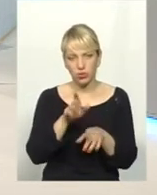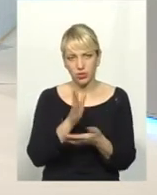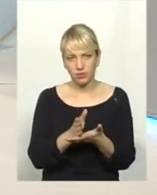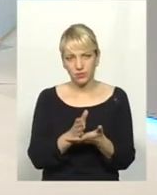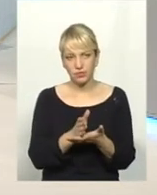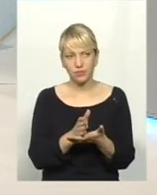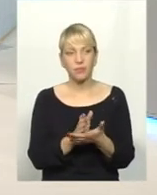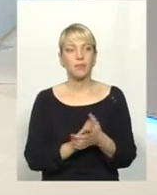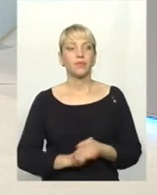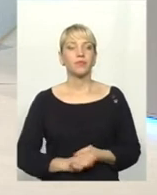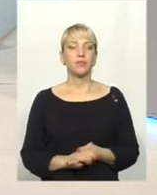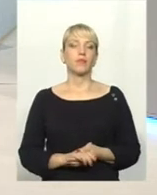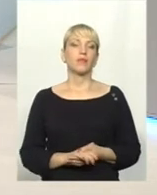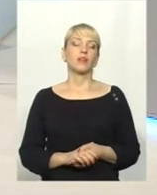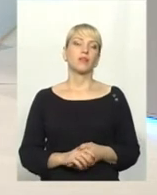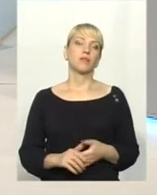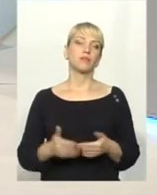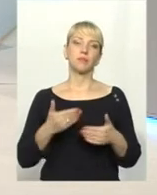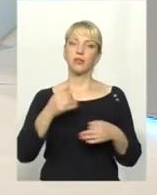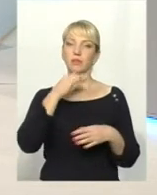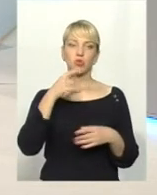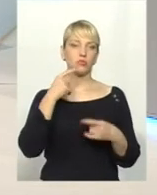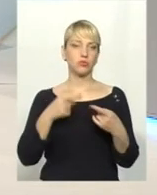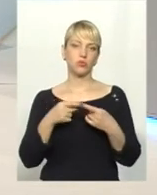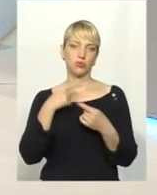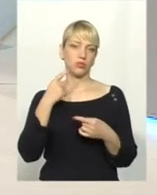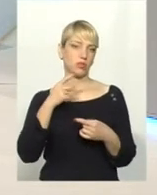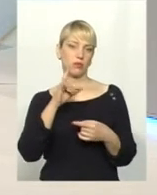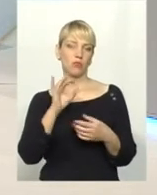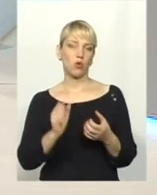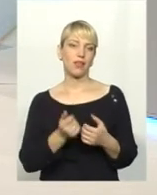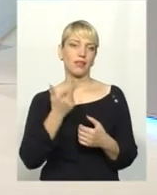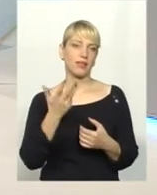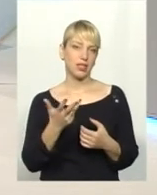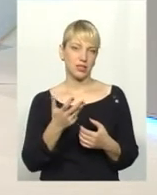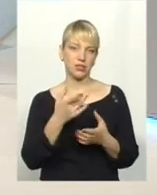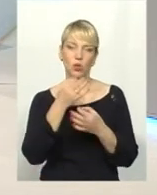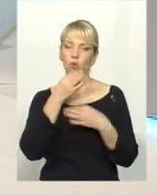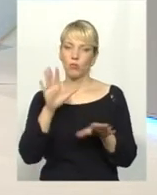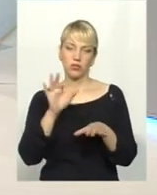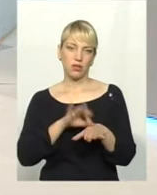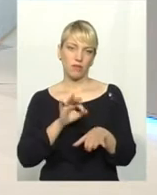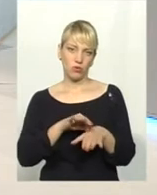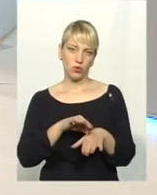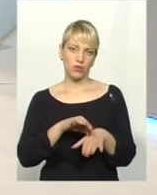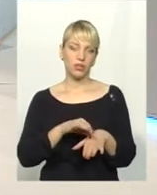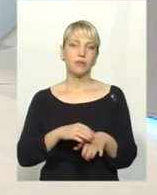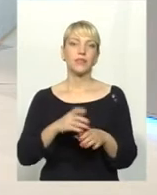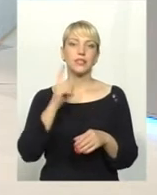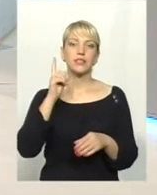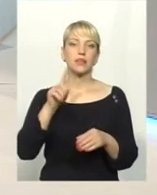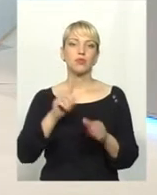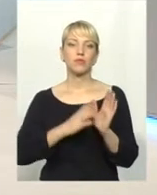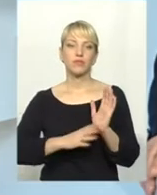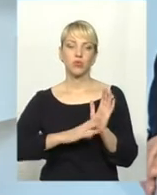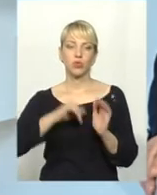Звідси ми не можемо чітко говорити про кількість любих захворювань. Ви знаєте, що в 90-ті